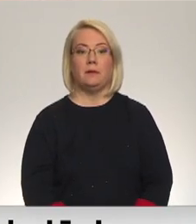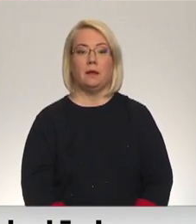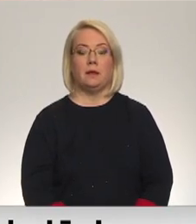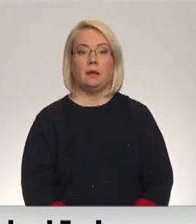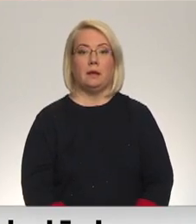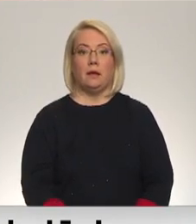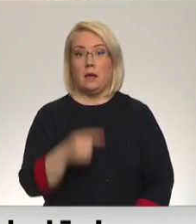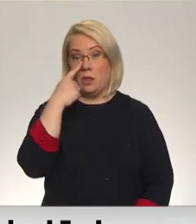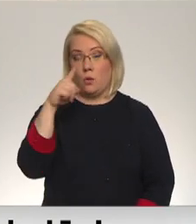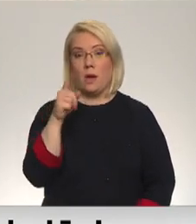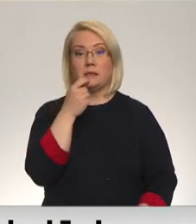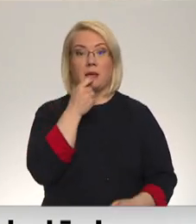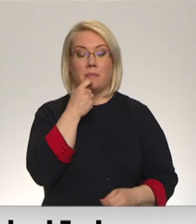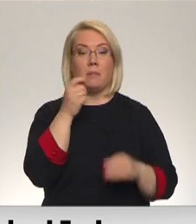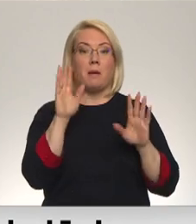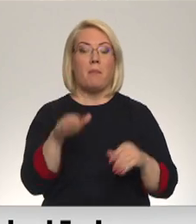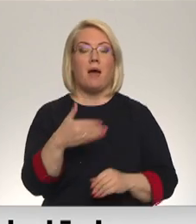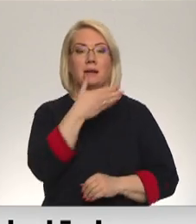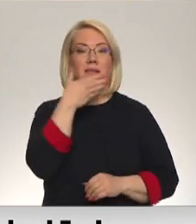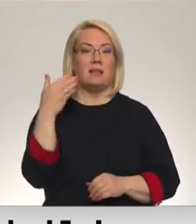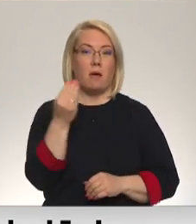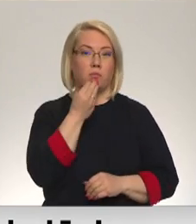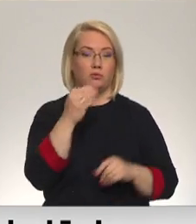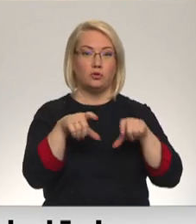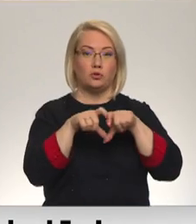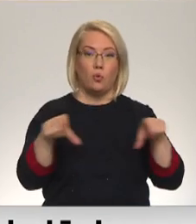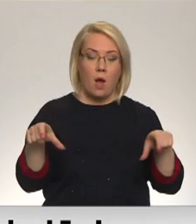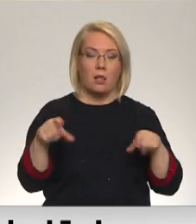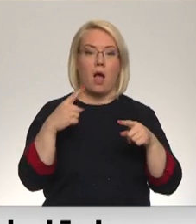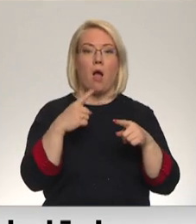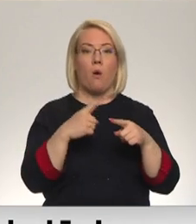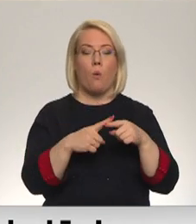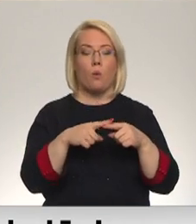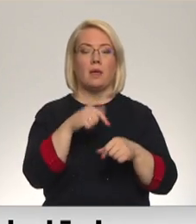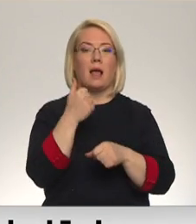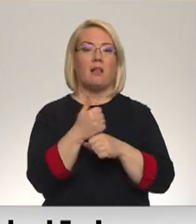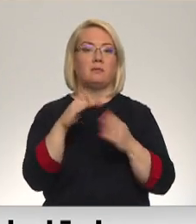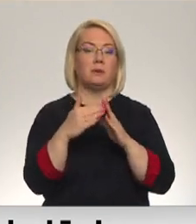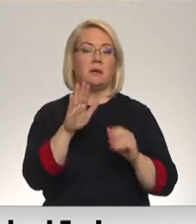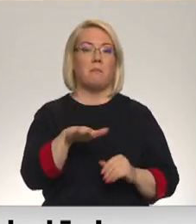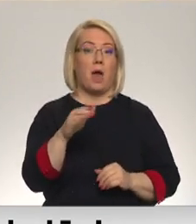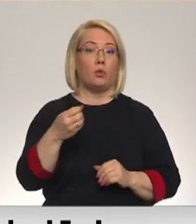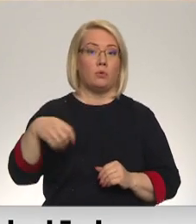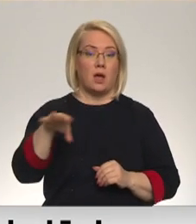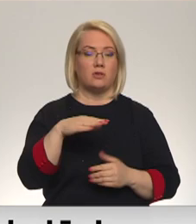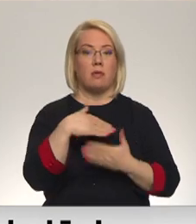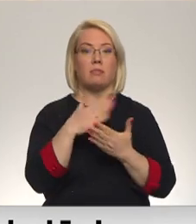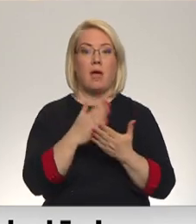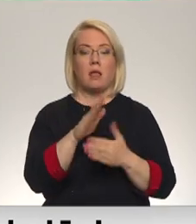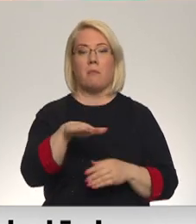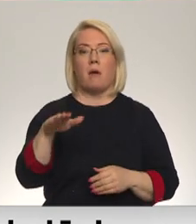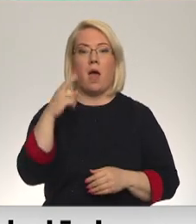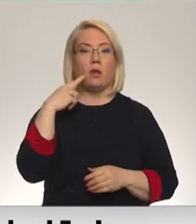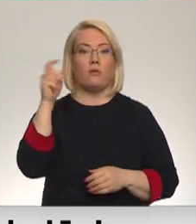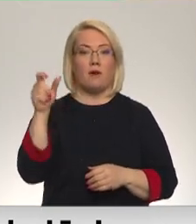No septembra par siltām pusdienām skolās un ēdienreizēm galvas pilsētas bērnu dārzos, daļai bērnu vecāku